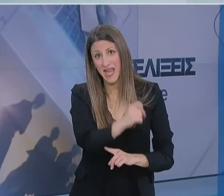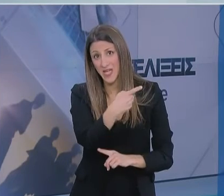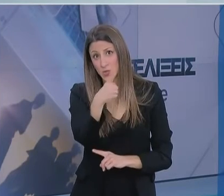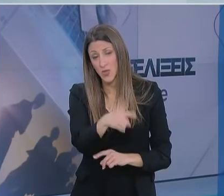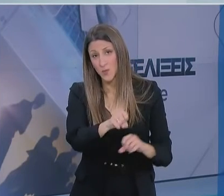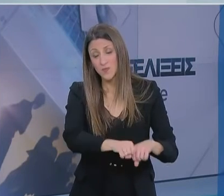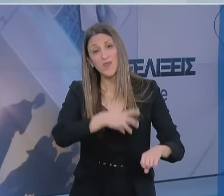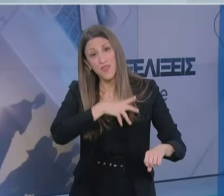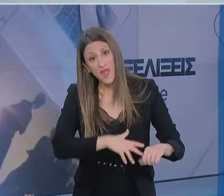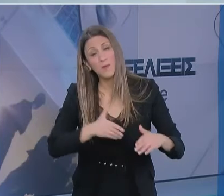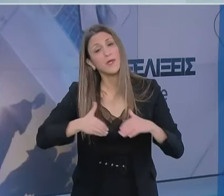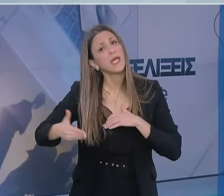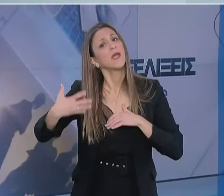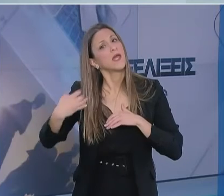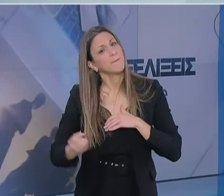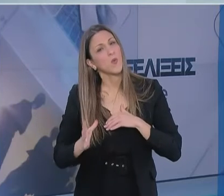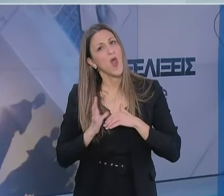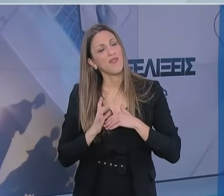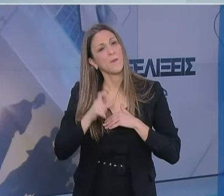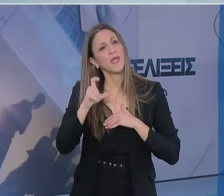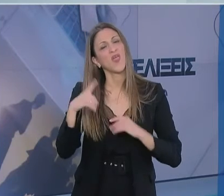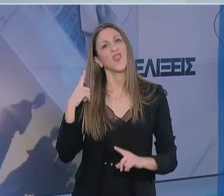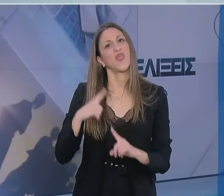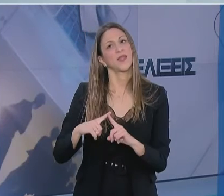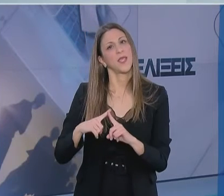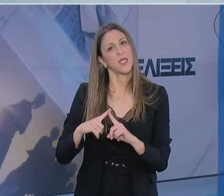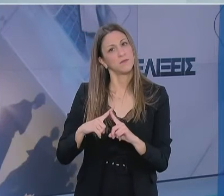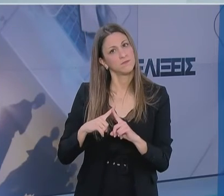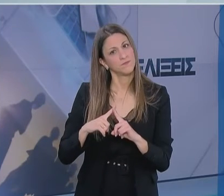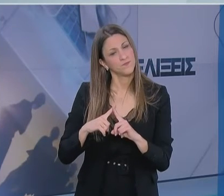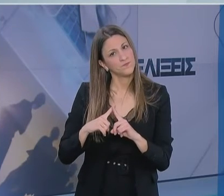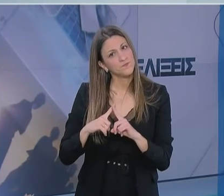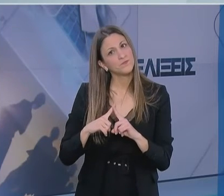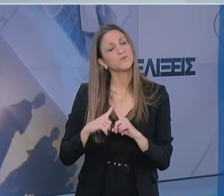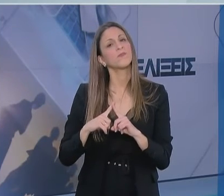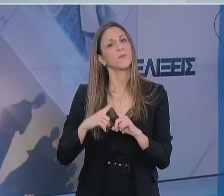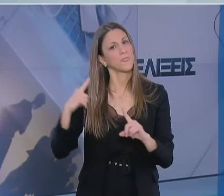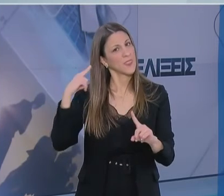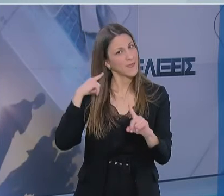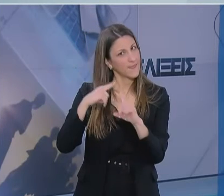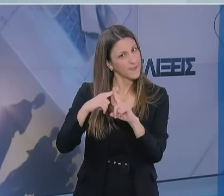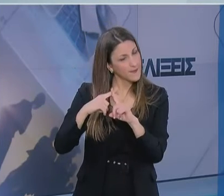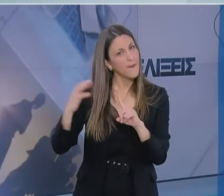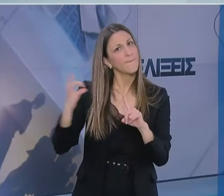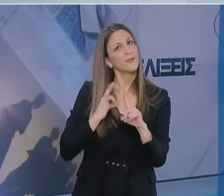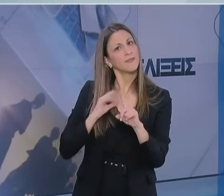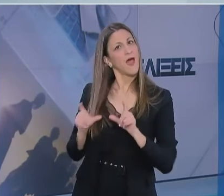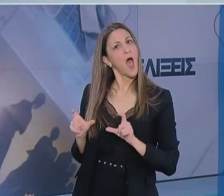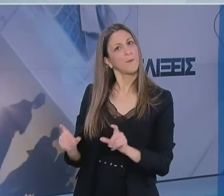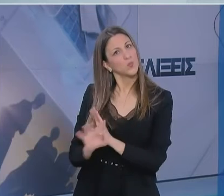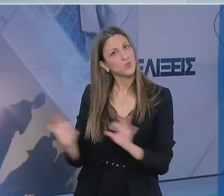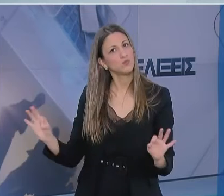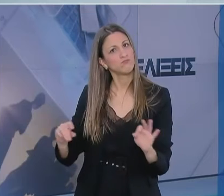δικά μας δεδομένα. Έχουν ανθρώπους που είχαν θετική PCR για τον ιό και είχαν θετικά και ψηλά τα IGG αντισώματα,